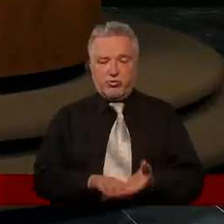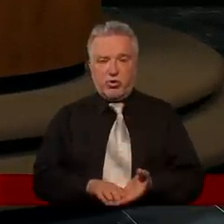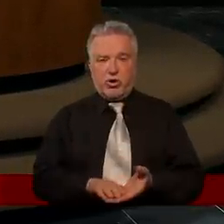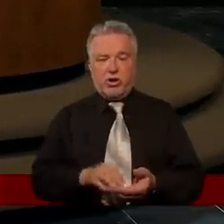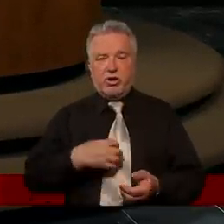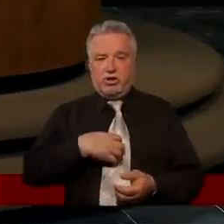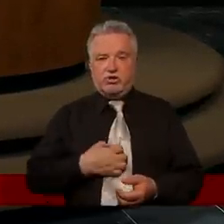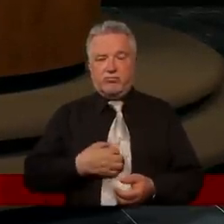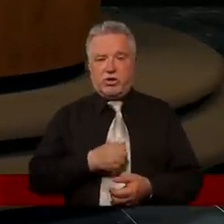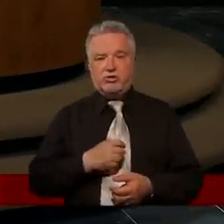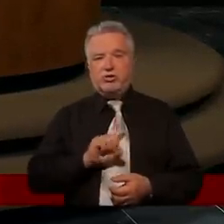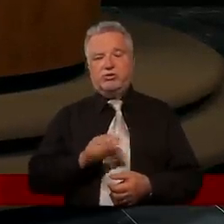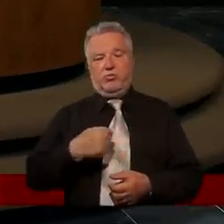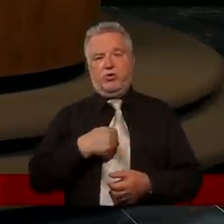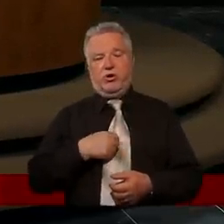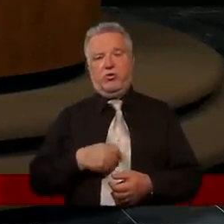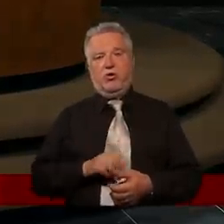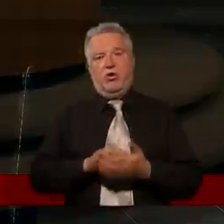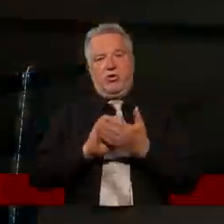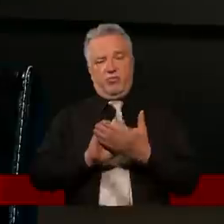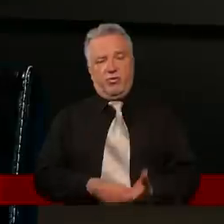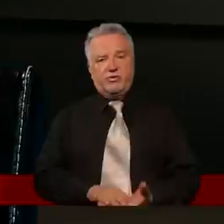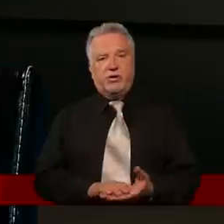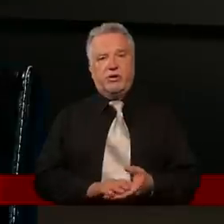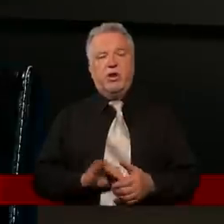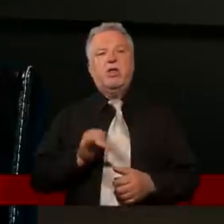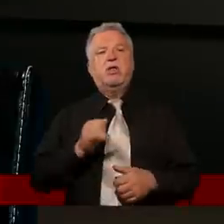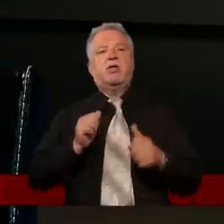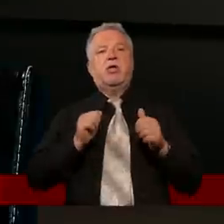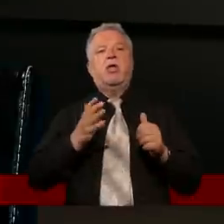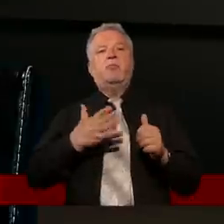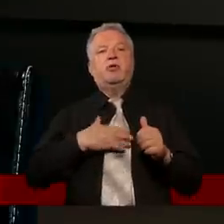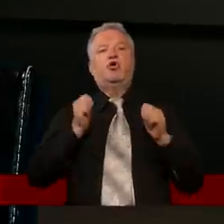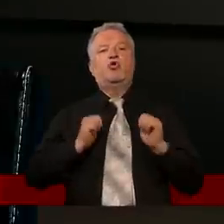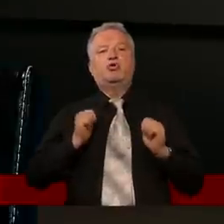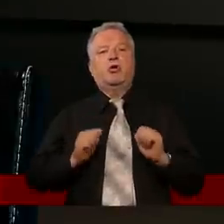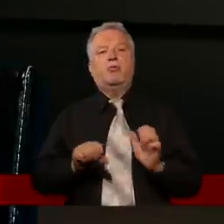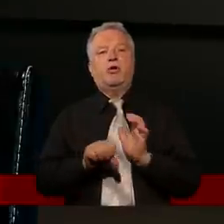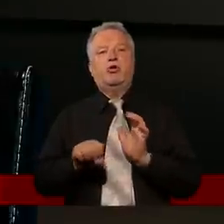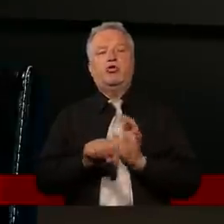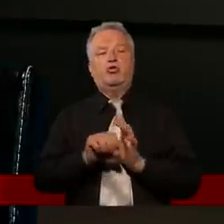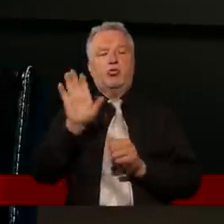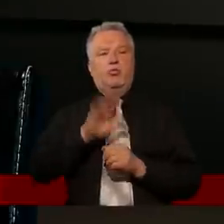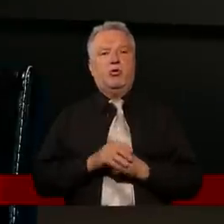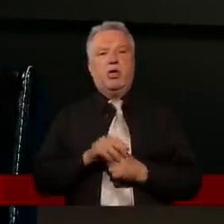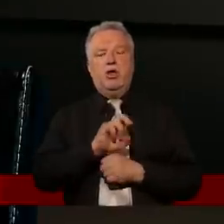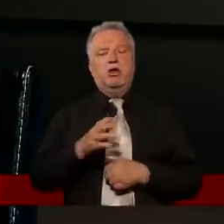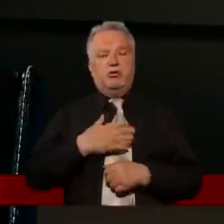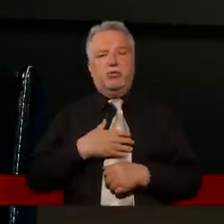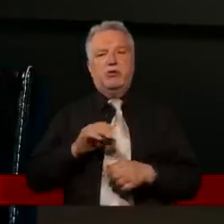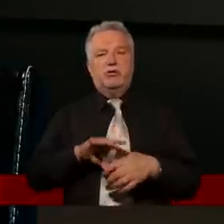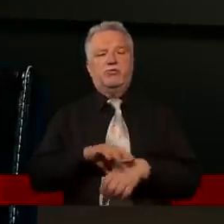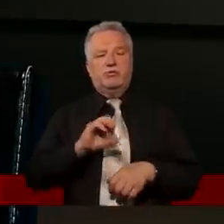przebaczania. Powiedzcie mi w drugą stronę, to jakie macie oczekiwania wobec Boga? Czy zdarza wam się, czy macie w swoim